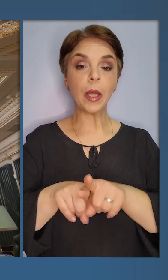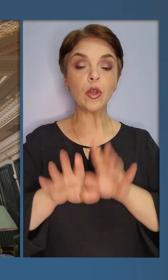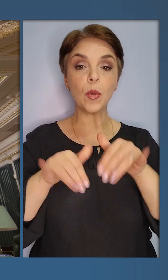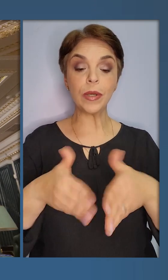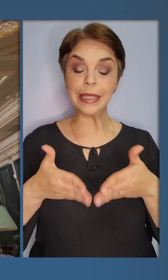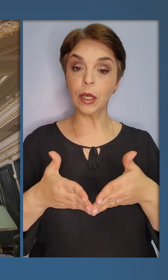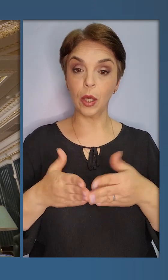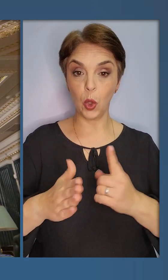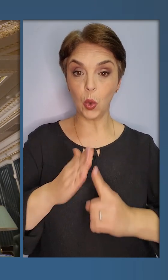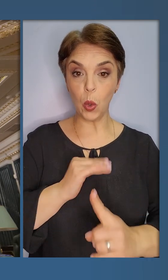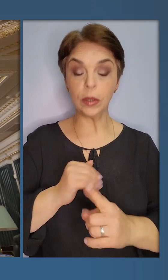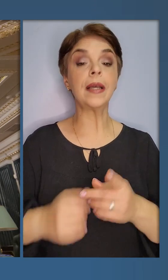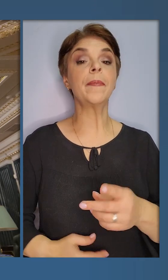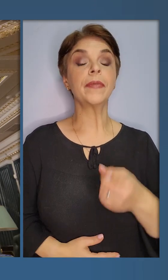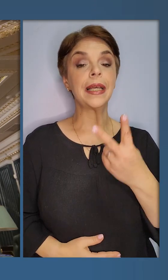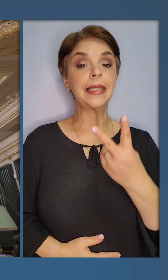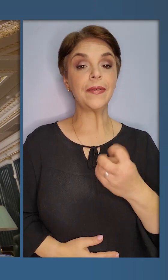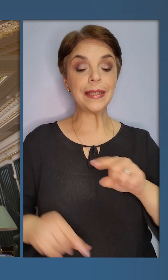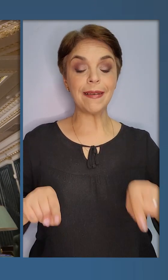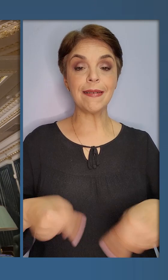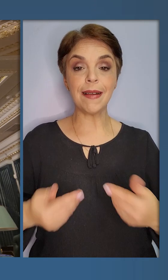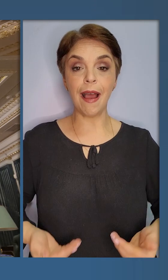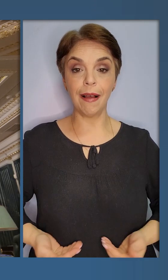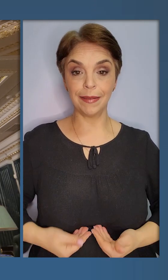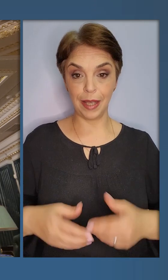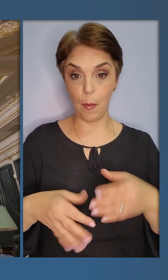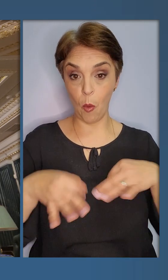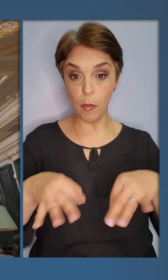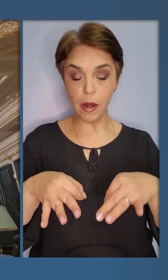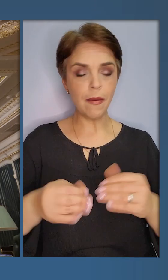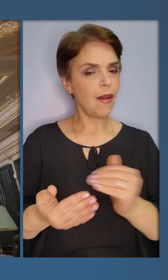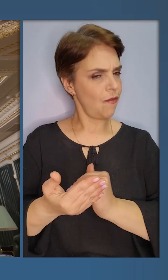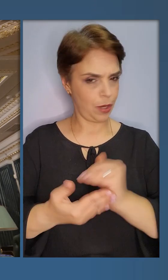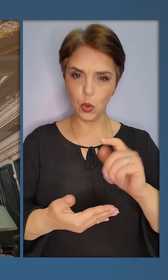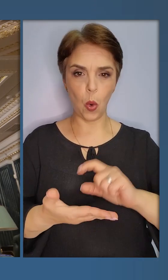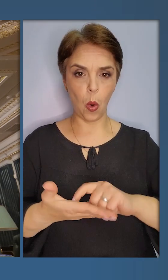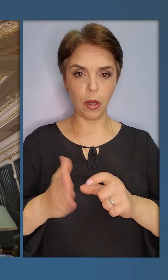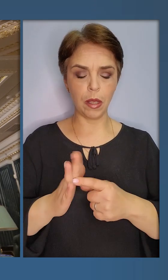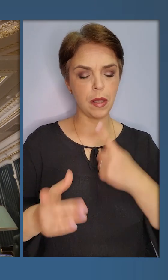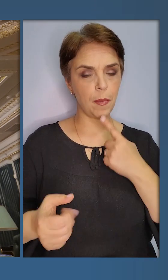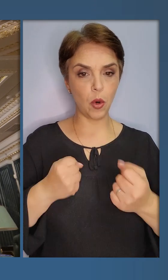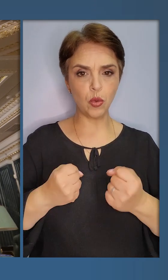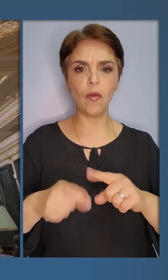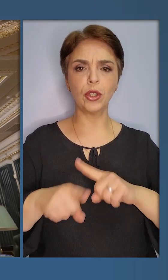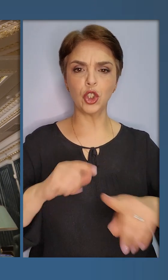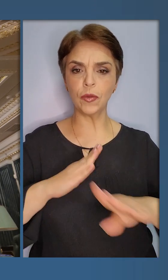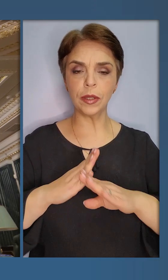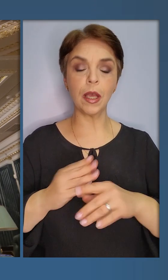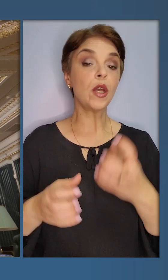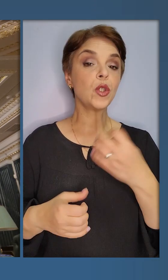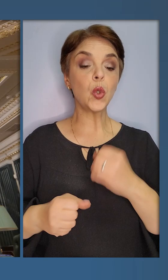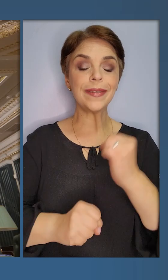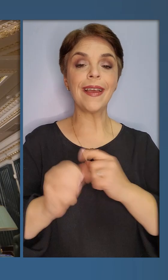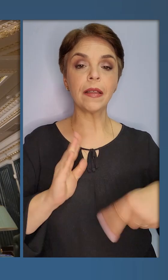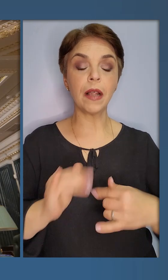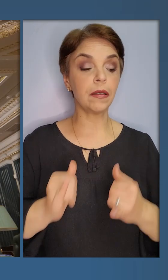а також морські дрони, 200 реанімобілів високого класу, броньовані швидкі, сотні